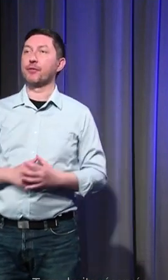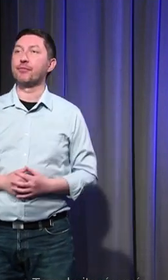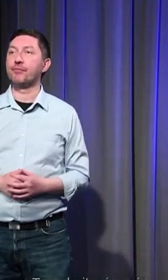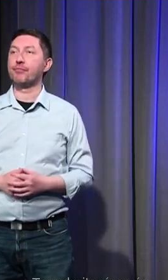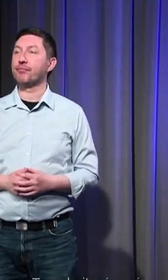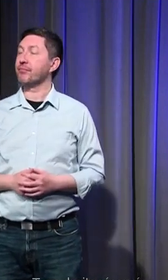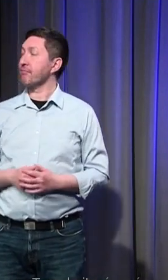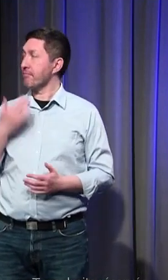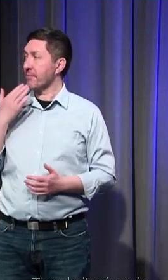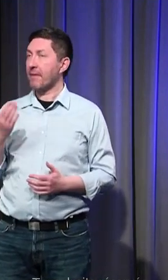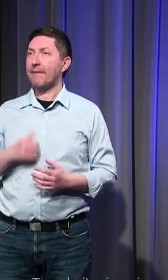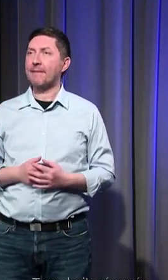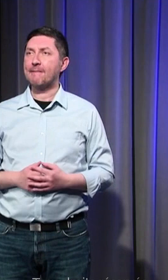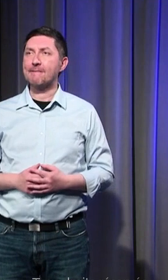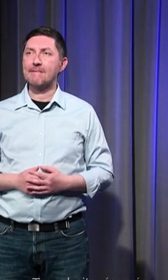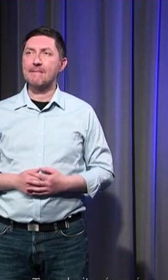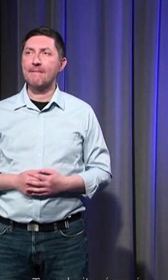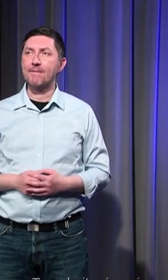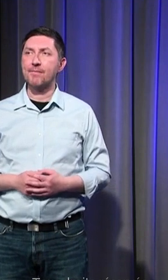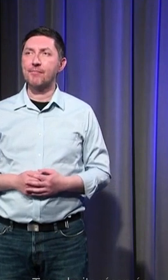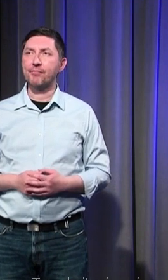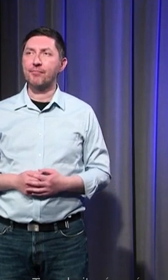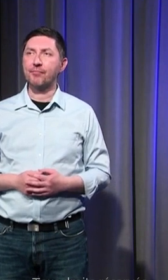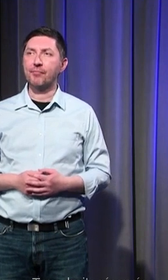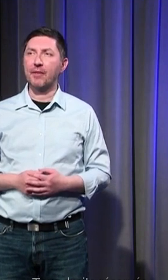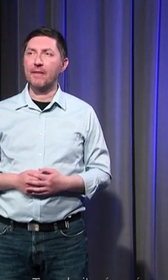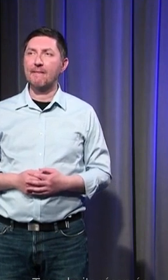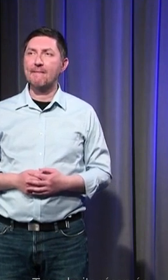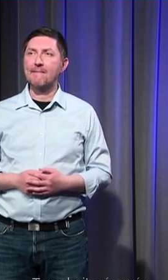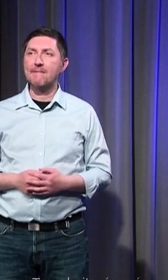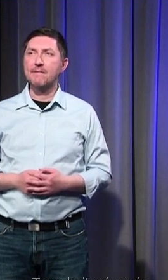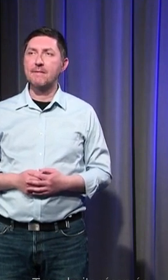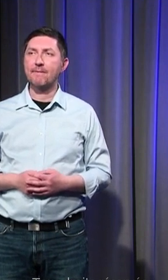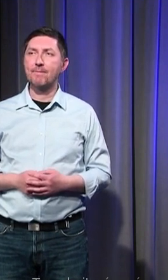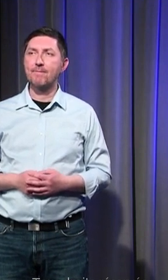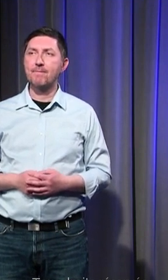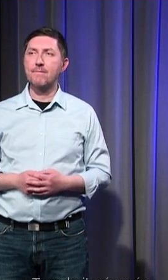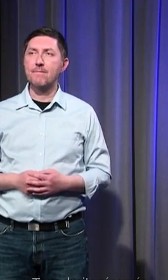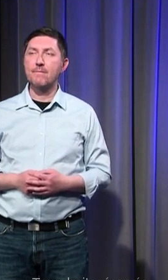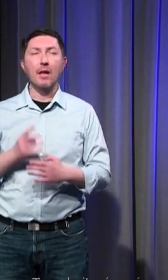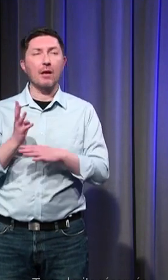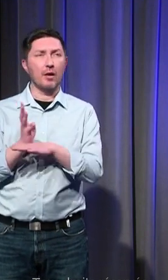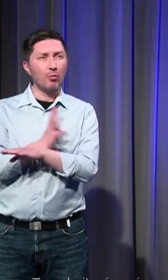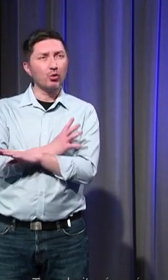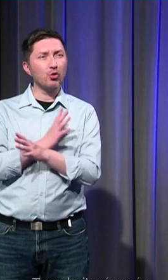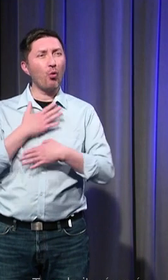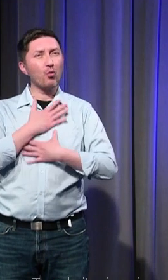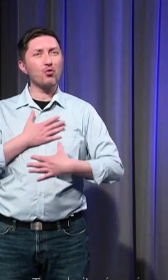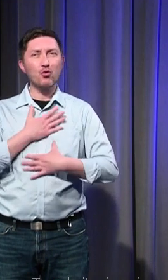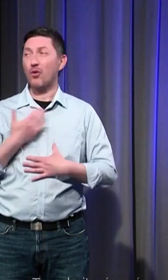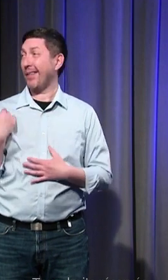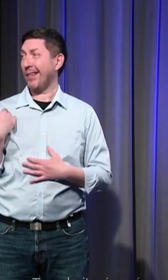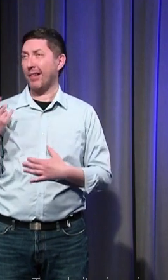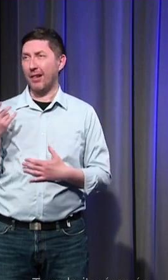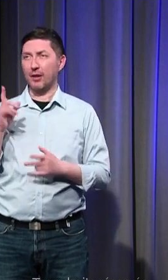bonsoir je voulais revenir par rapport aux émotions de joie dont on avait parlé il a